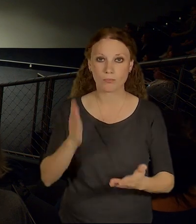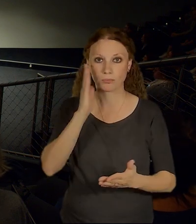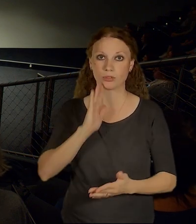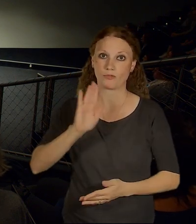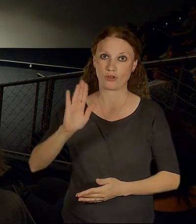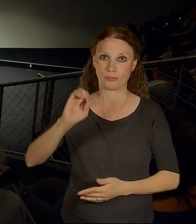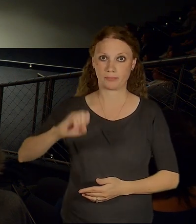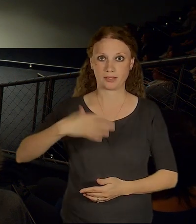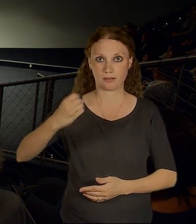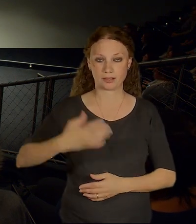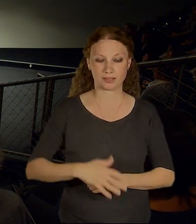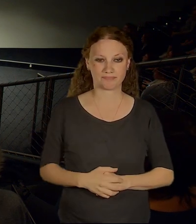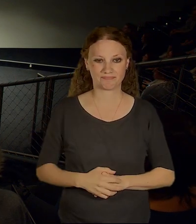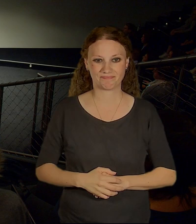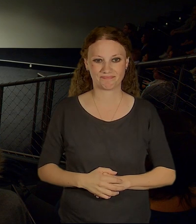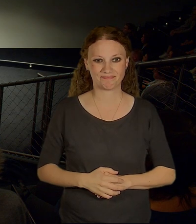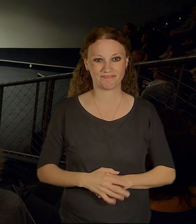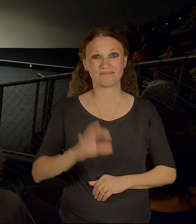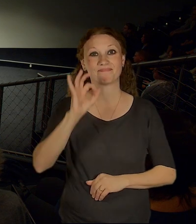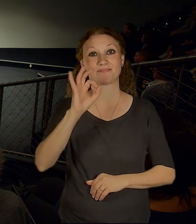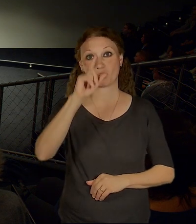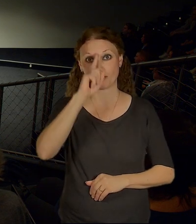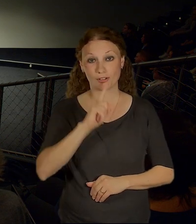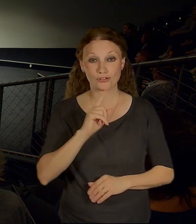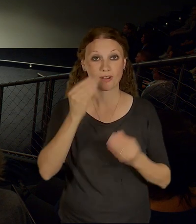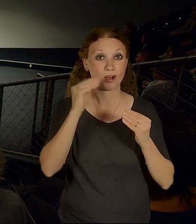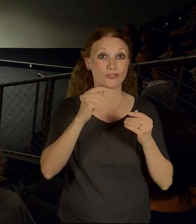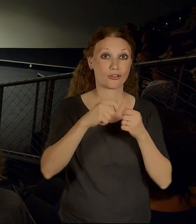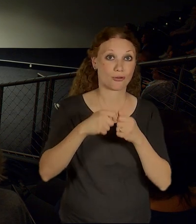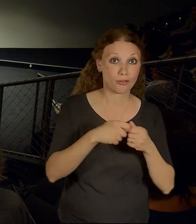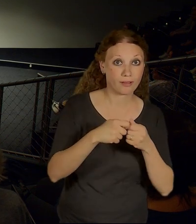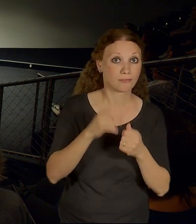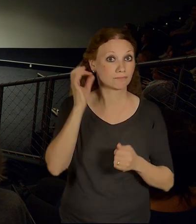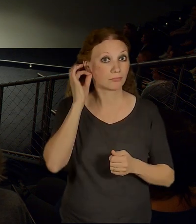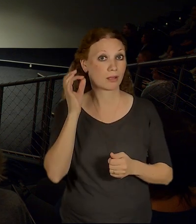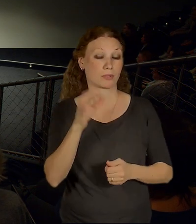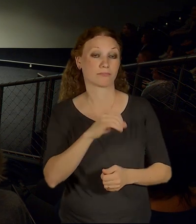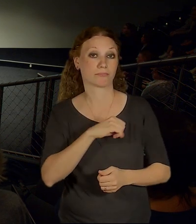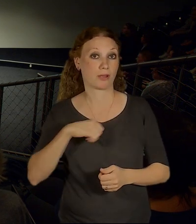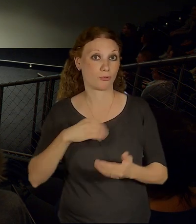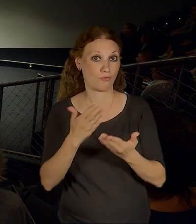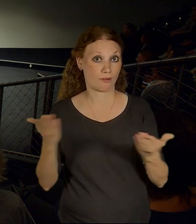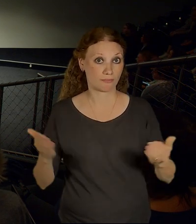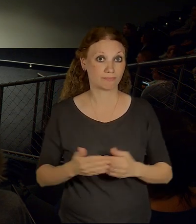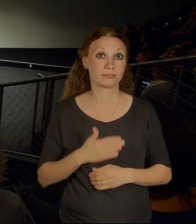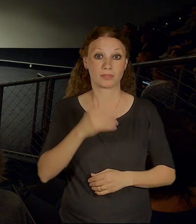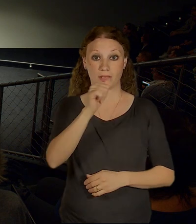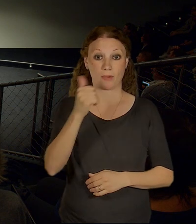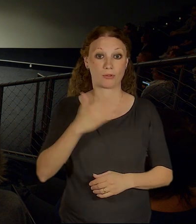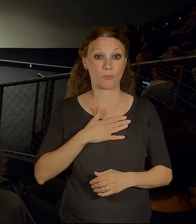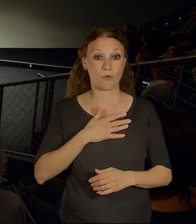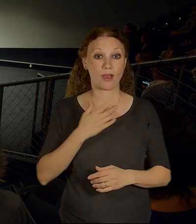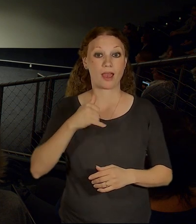Slyšíme se? Dobrý večer, vážené kolegy, vážení kolegové, dámy a pánové. Moje jméno je Jaroslav Vertik, jsem z